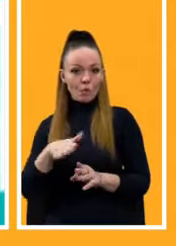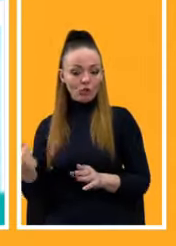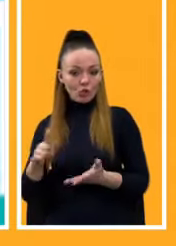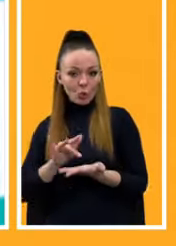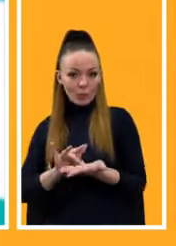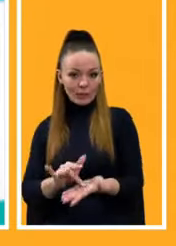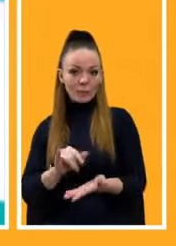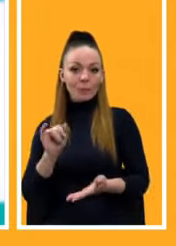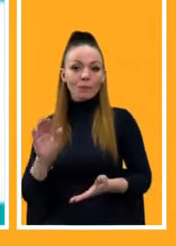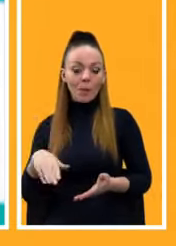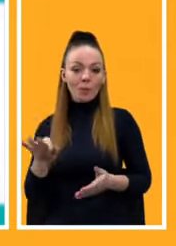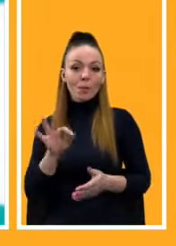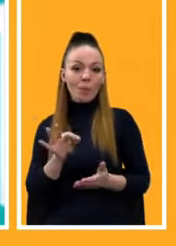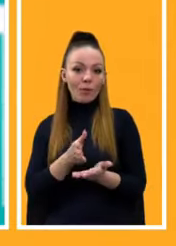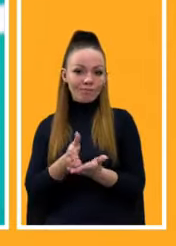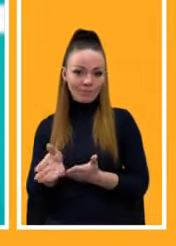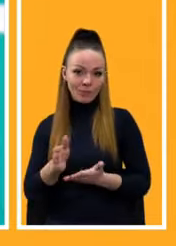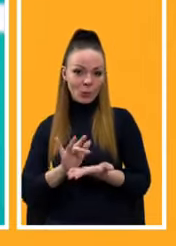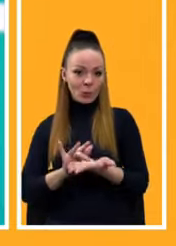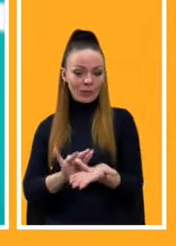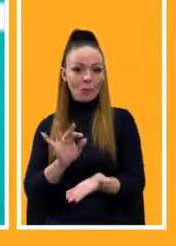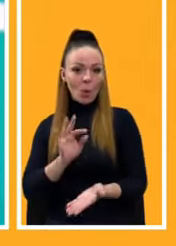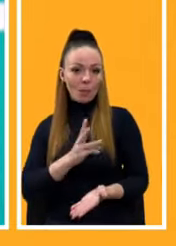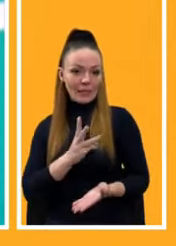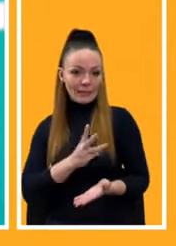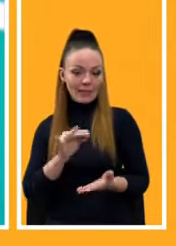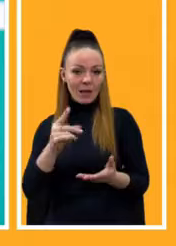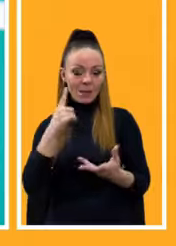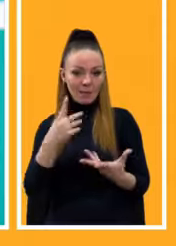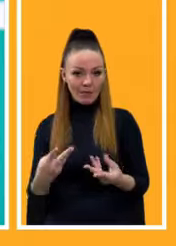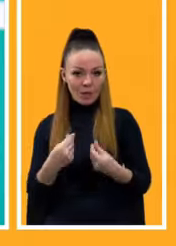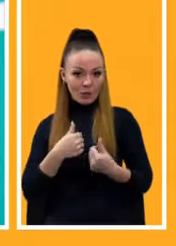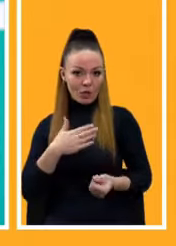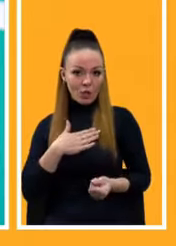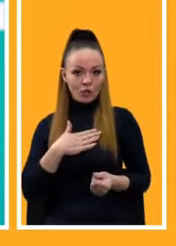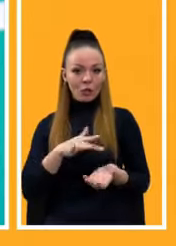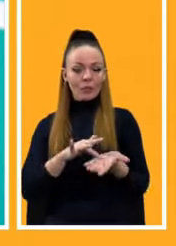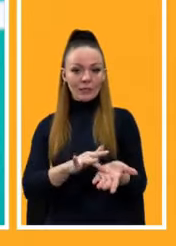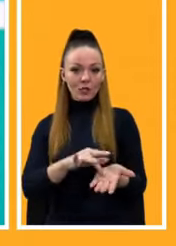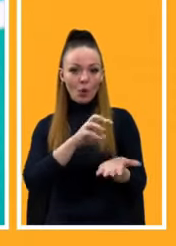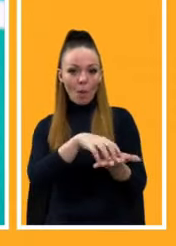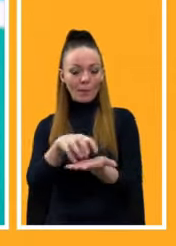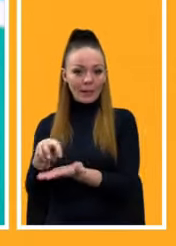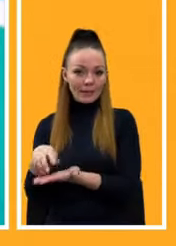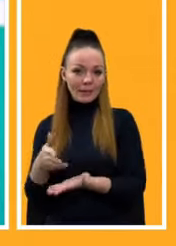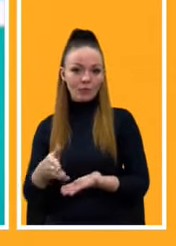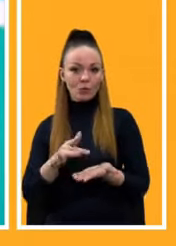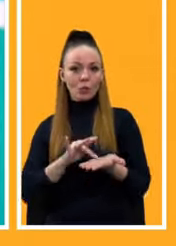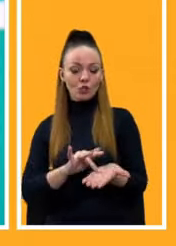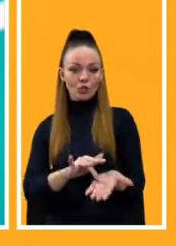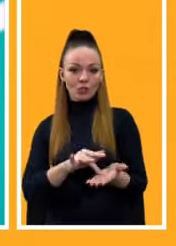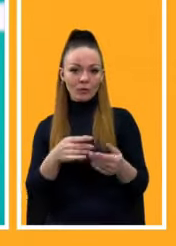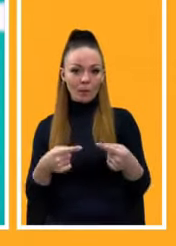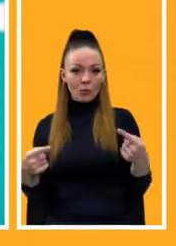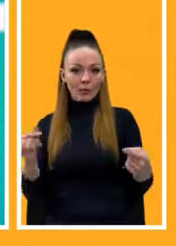а потім про сам туризм, про потенціал і привабливість наших туристичних об'єктів, туристичних продуктів і